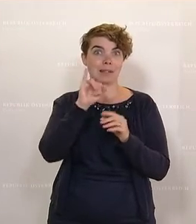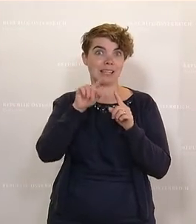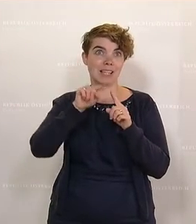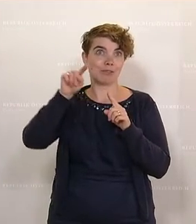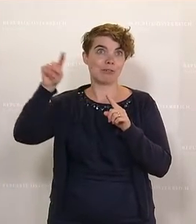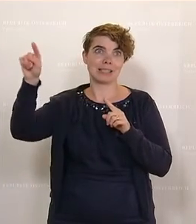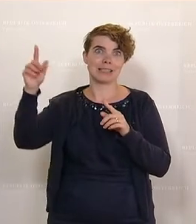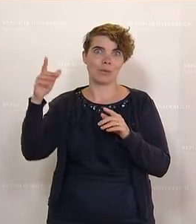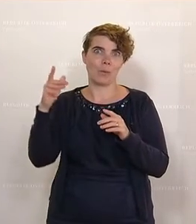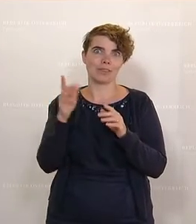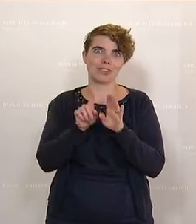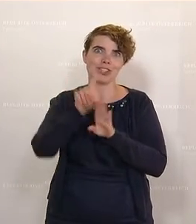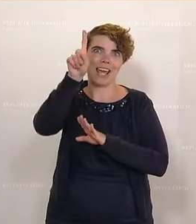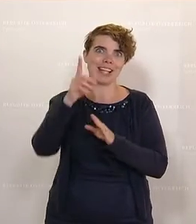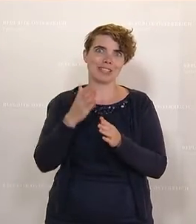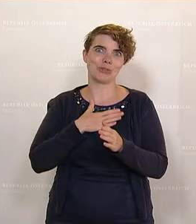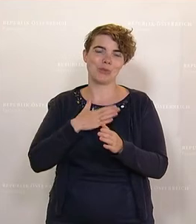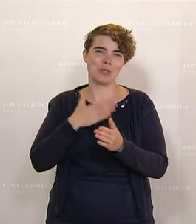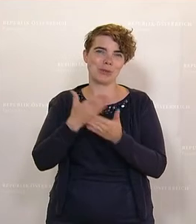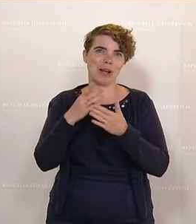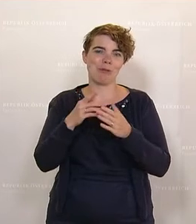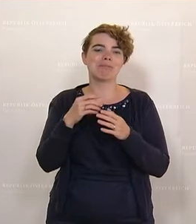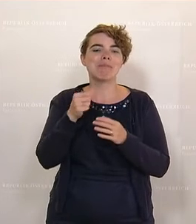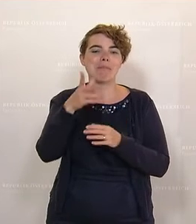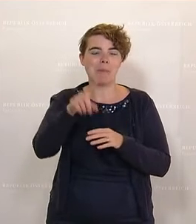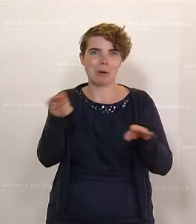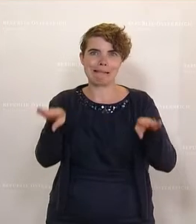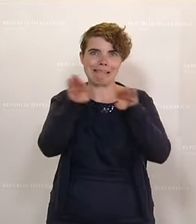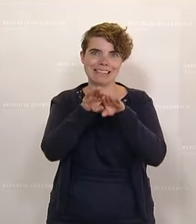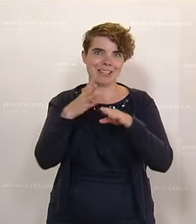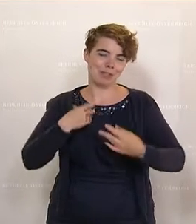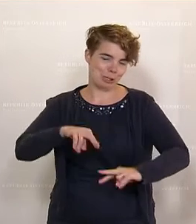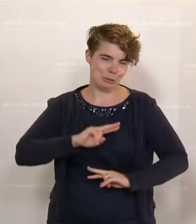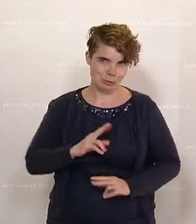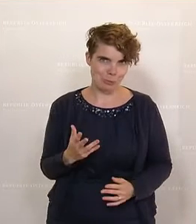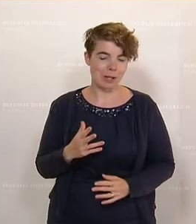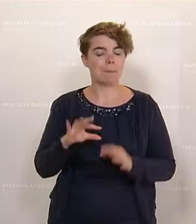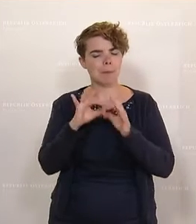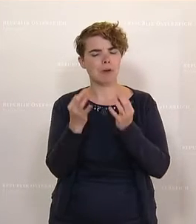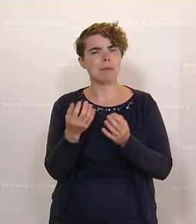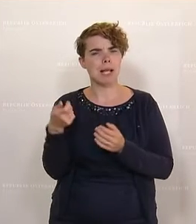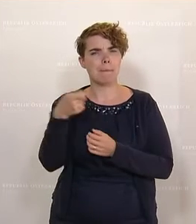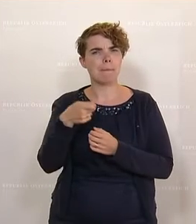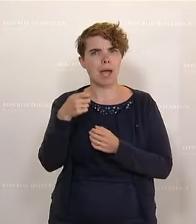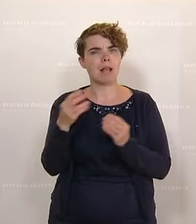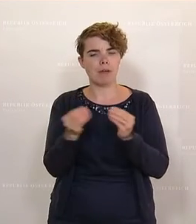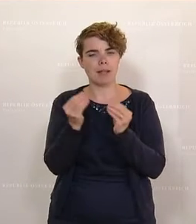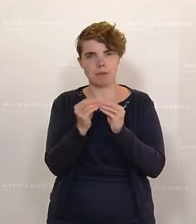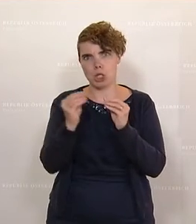schon wieder abplaniert. Gut deswegen auch, dass heute die Familienbeihilfe hier endlich den Frauen und Kindern gewährt wird.